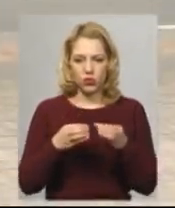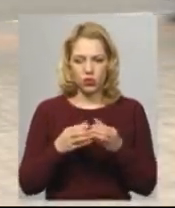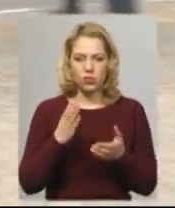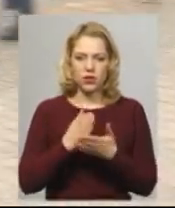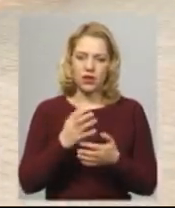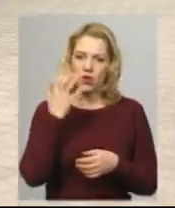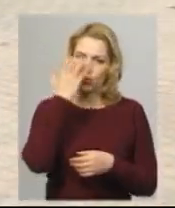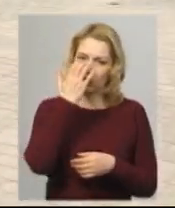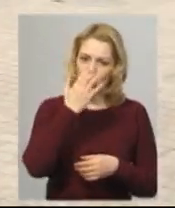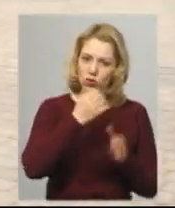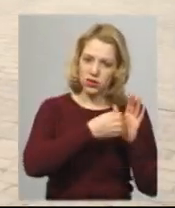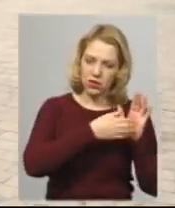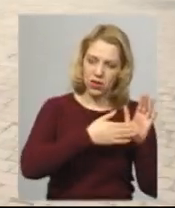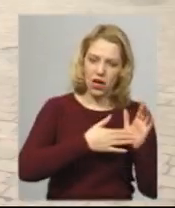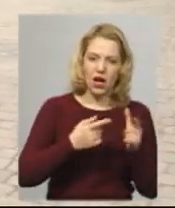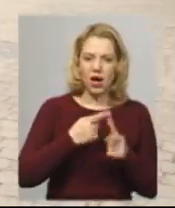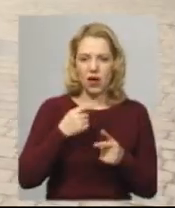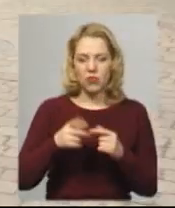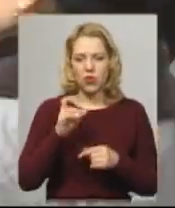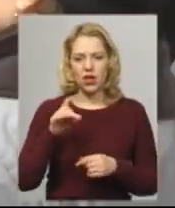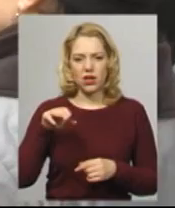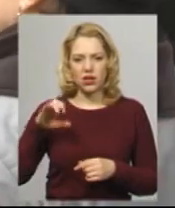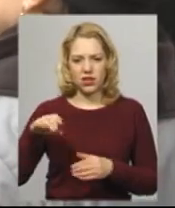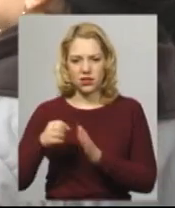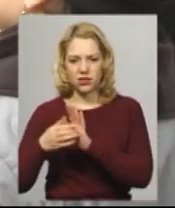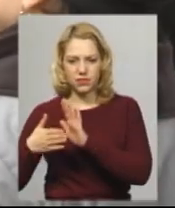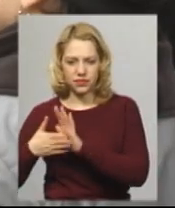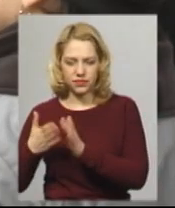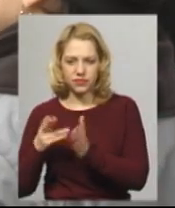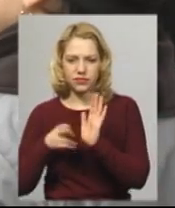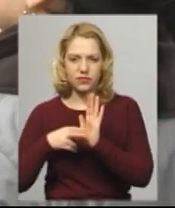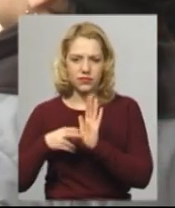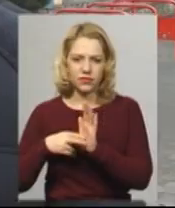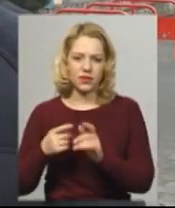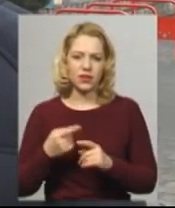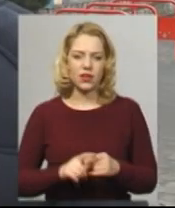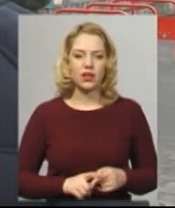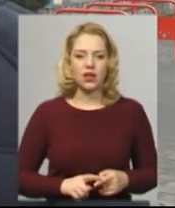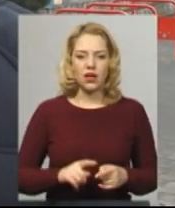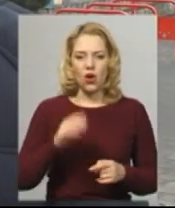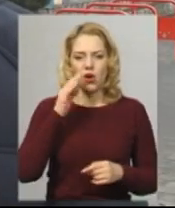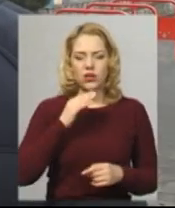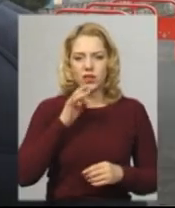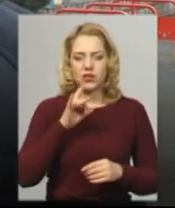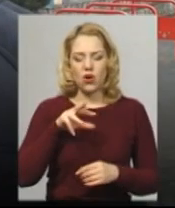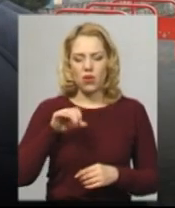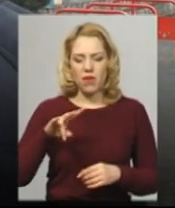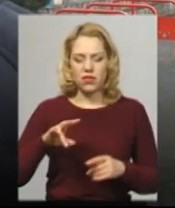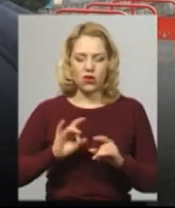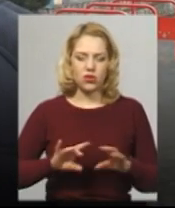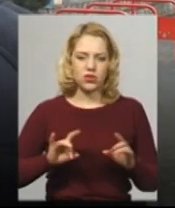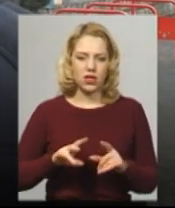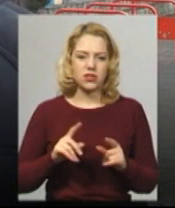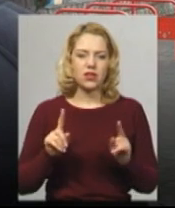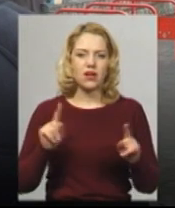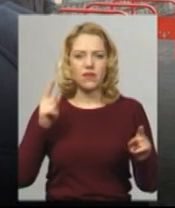чи у ТОСі. Існує проєкт майже два роки. Як з'явилася ідея створити, розповідає отець Роман. «Була потреба для тих